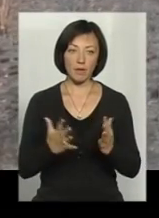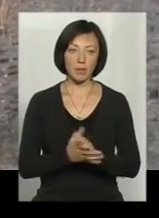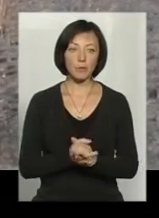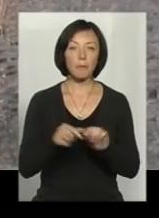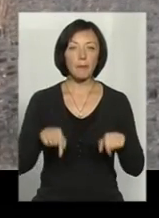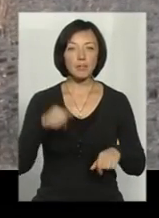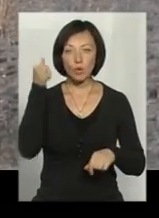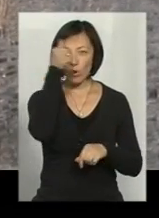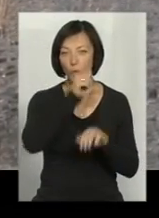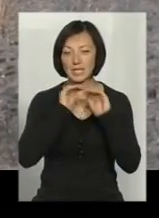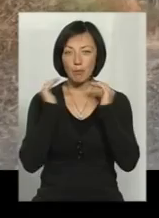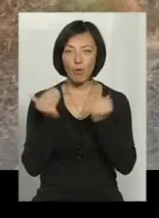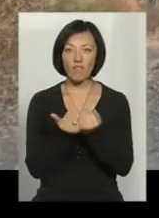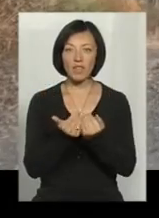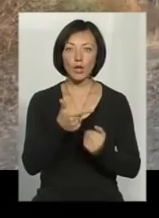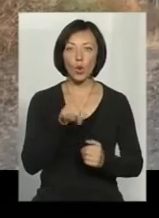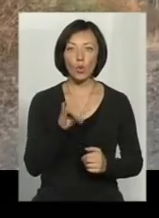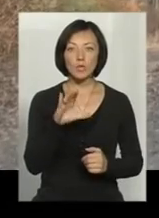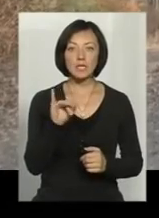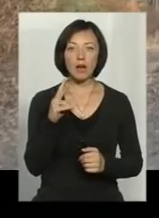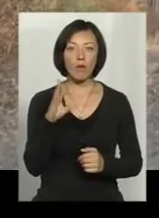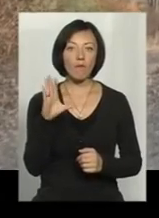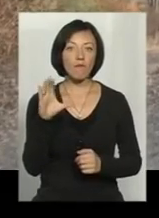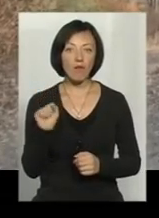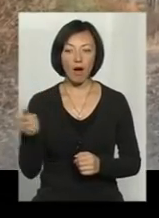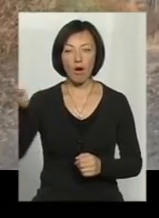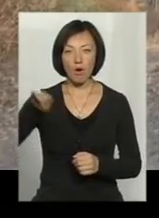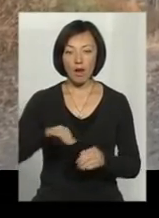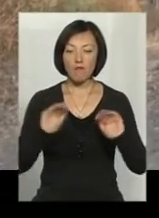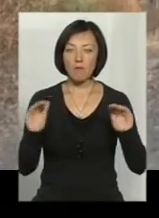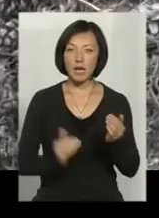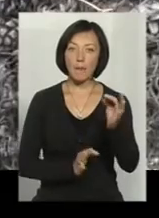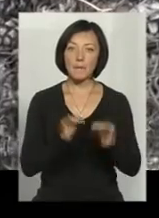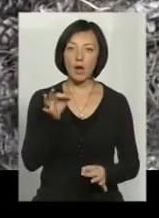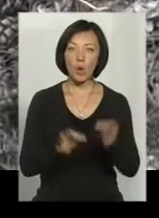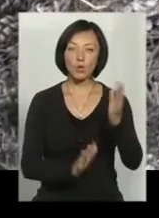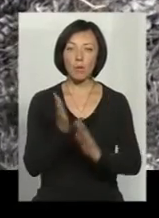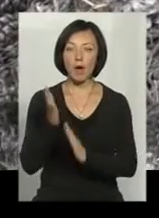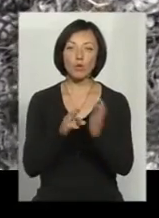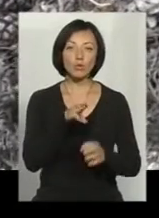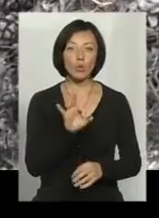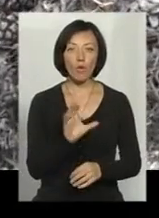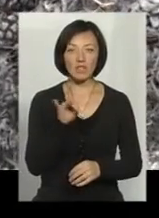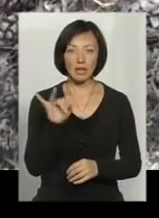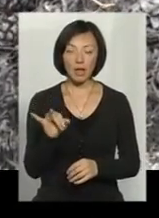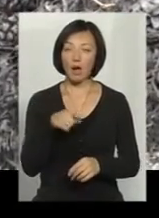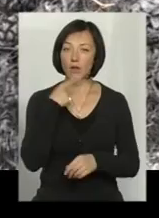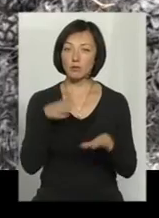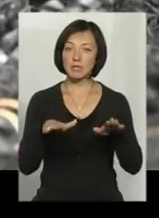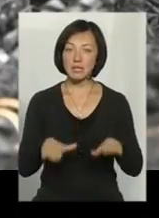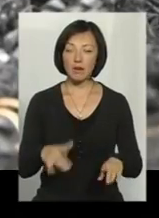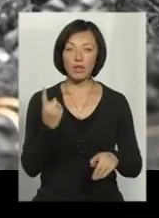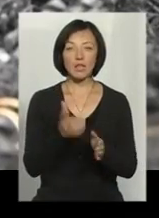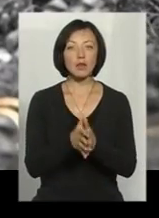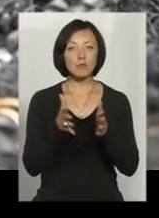року заповідна Гусикова гора не перше згарища в межах Національного природного парку Подільські Товтри. Так кажуть місцеві, одна із